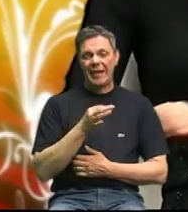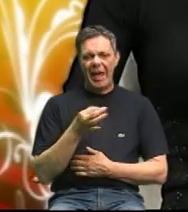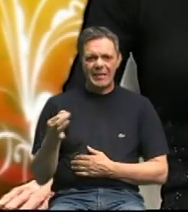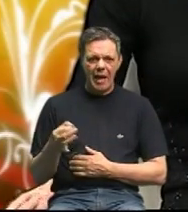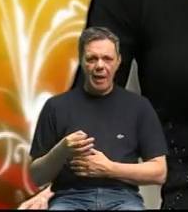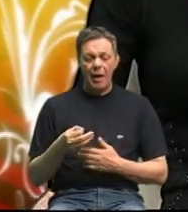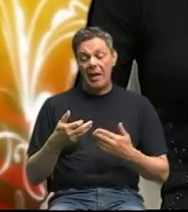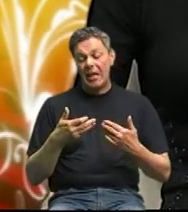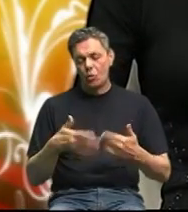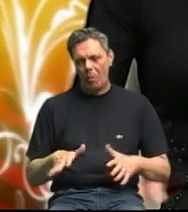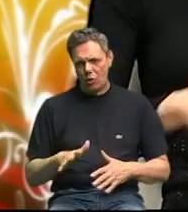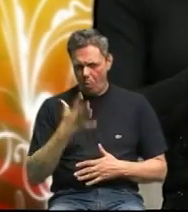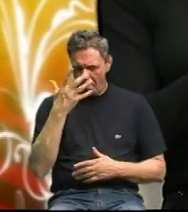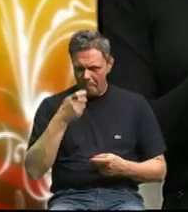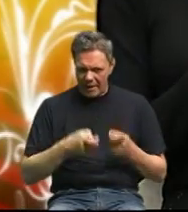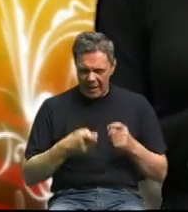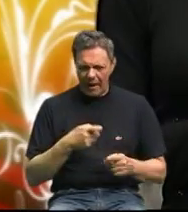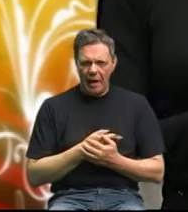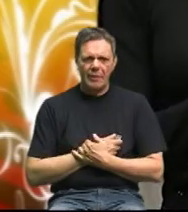izgubili ovih pet kila